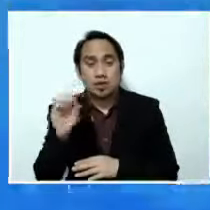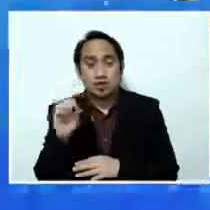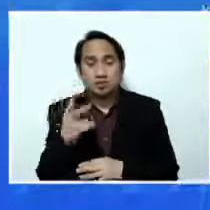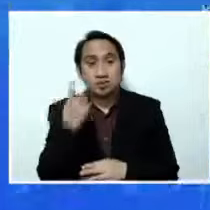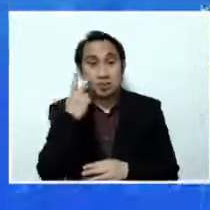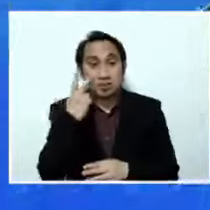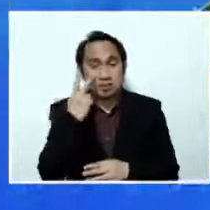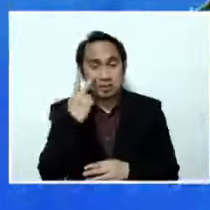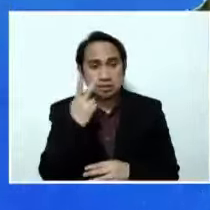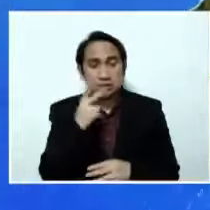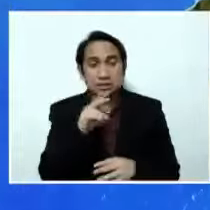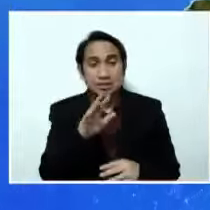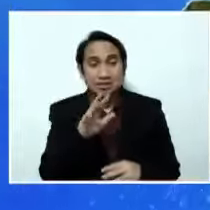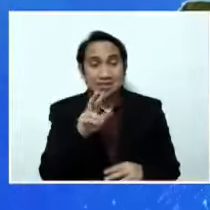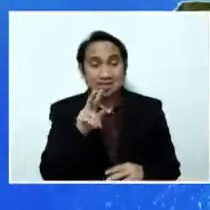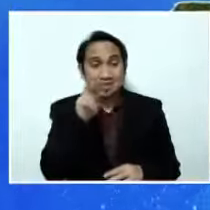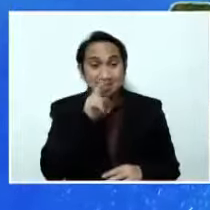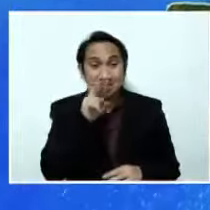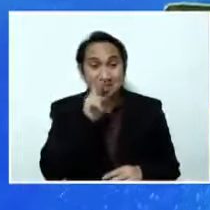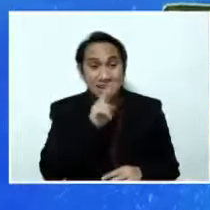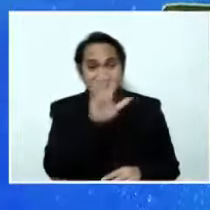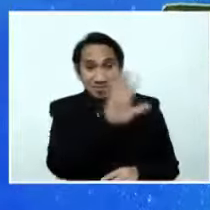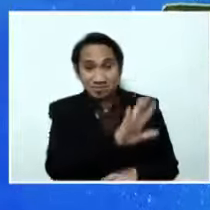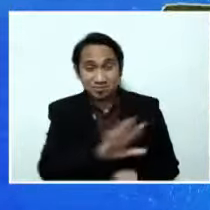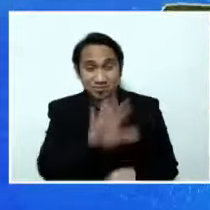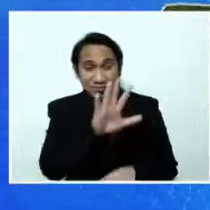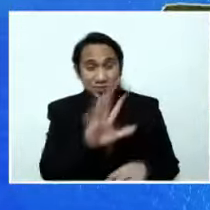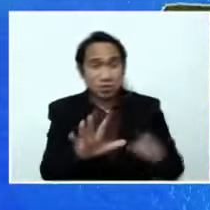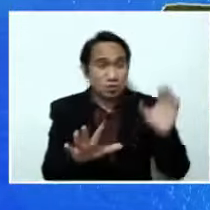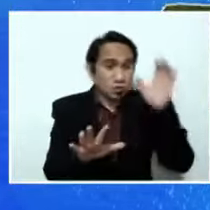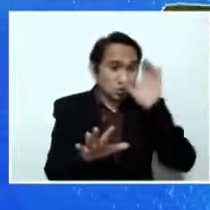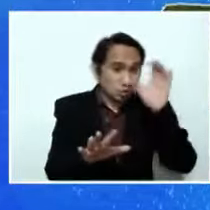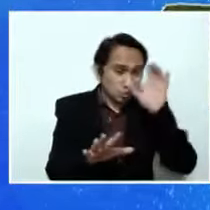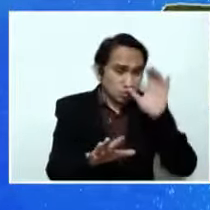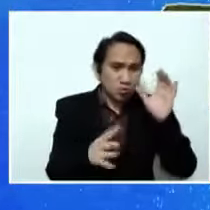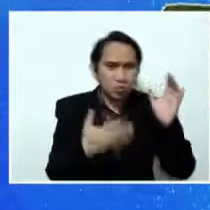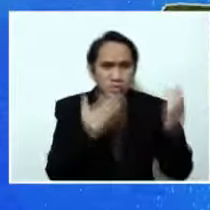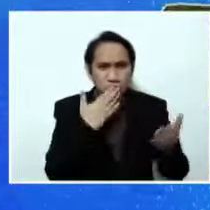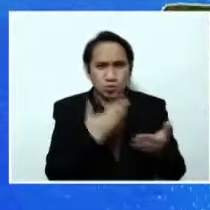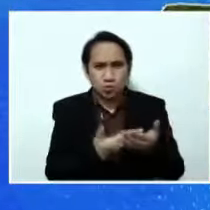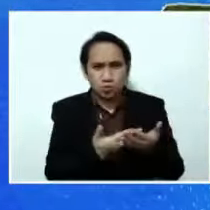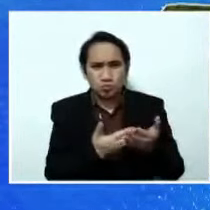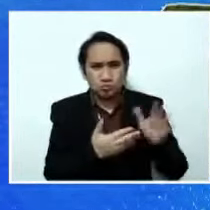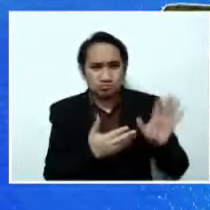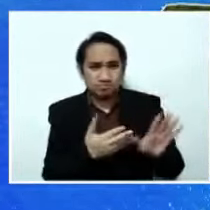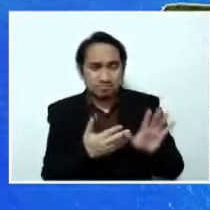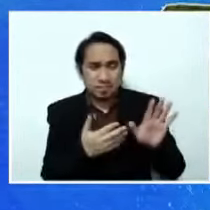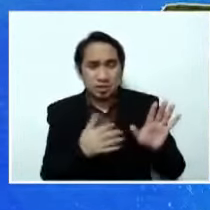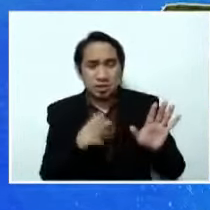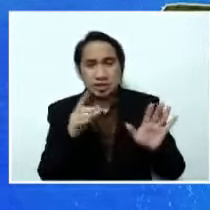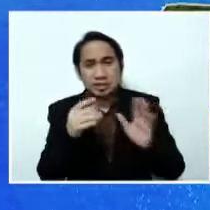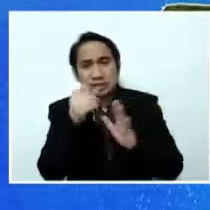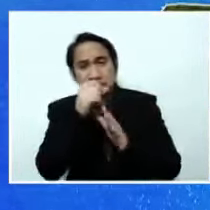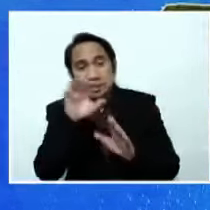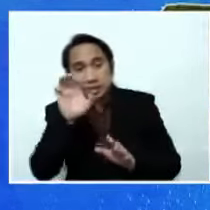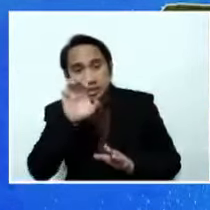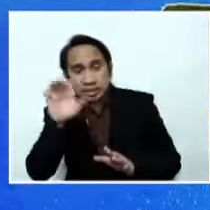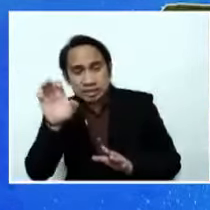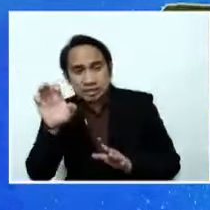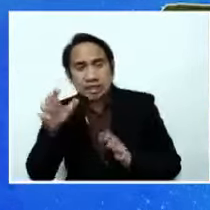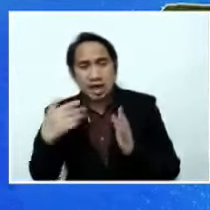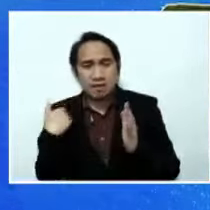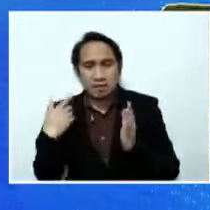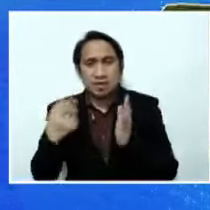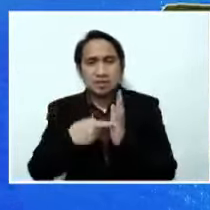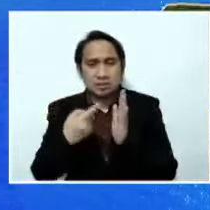Visayas. Good weather po tayo bukas sa Cebu, Bohol at Dumaguete habang may tsansa ng paminsan-minsang ulan sa Eastern Visayas at dito rin po